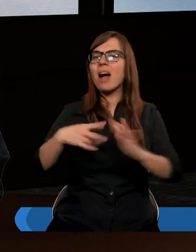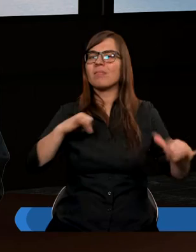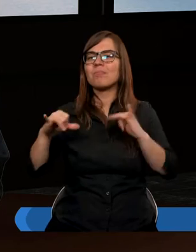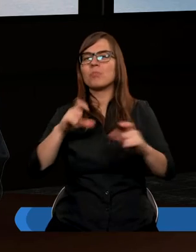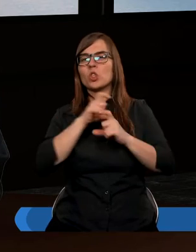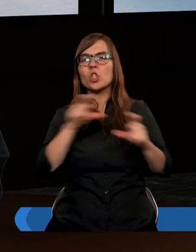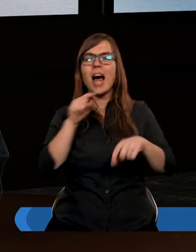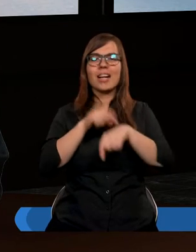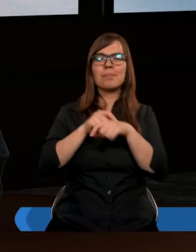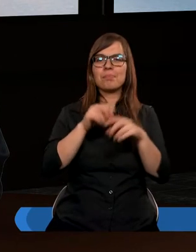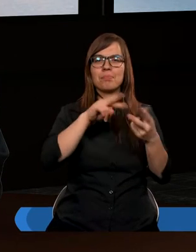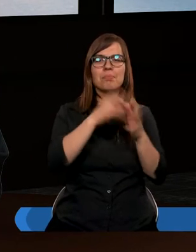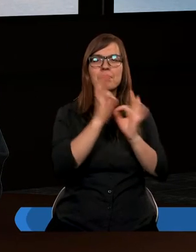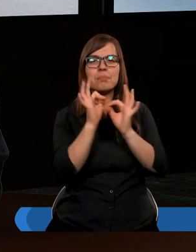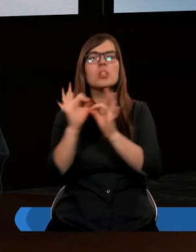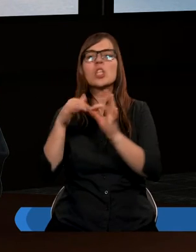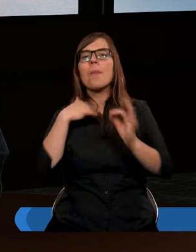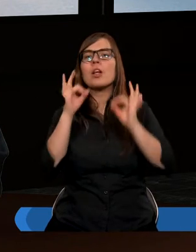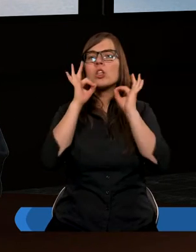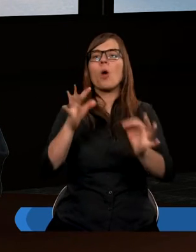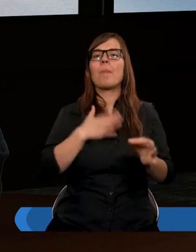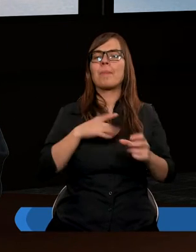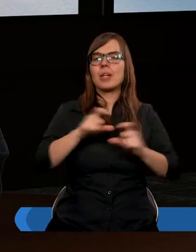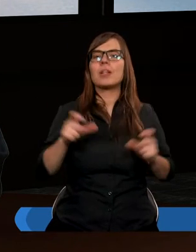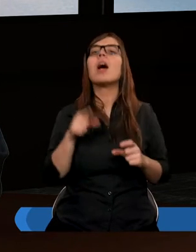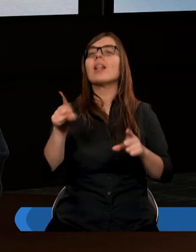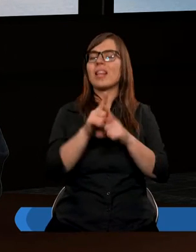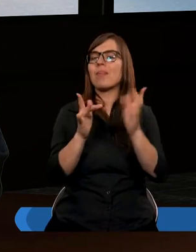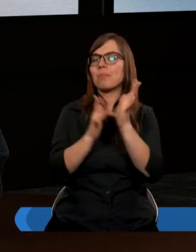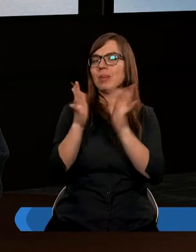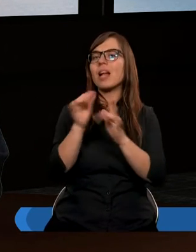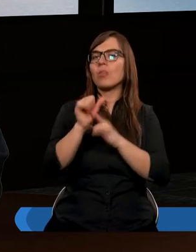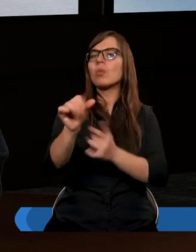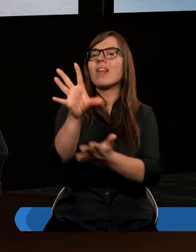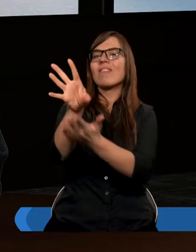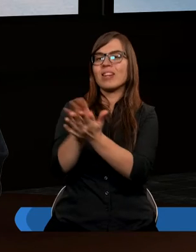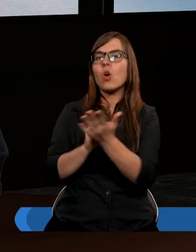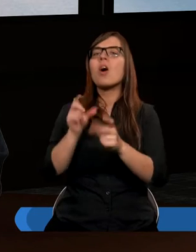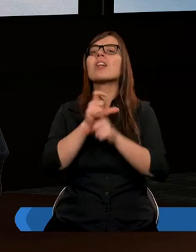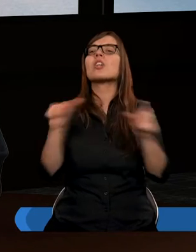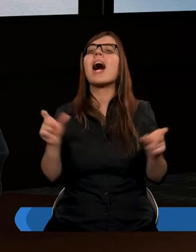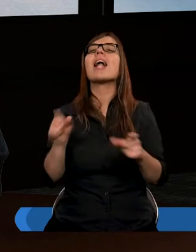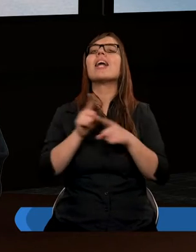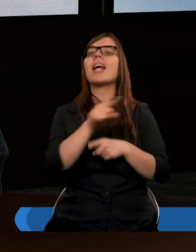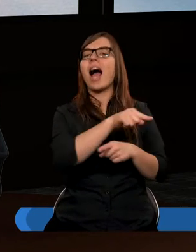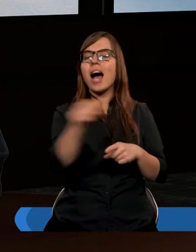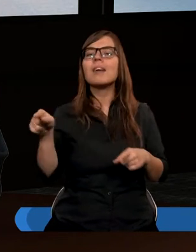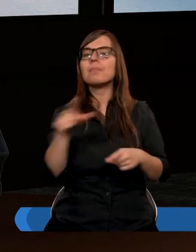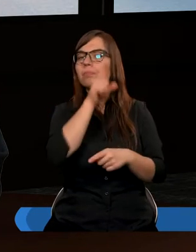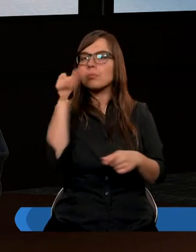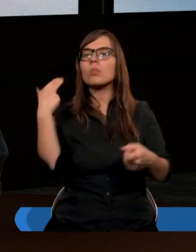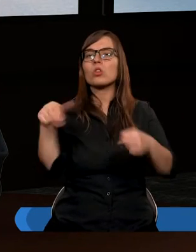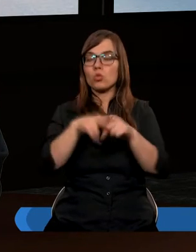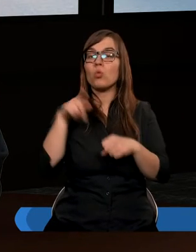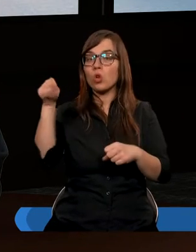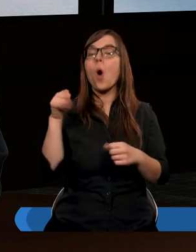czasem, ażeby to znaleźć. Myślę, że Jezus Chrystus też jest takim wzorem czasu dla tych, którzy